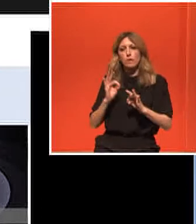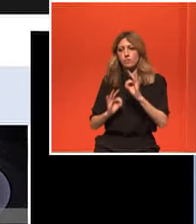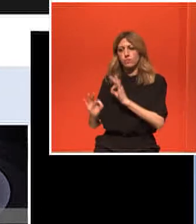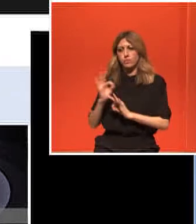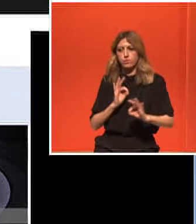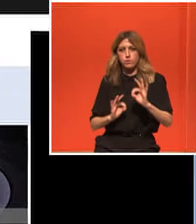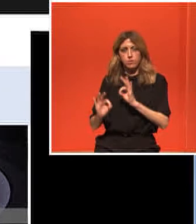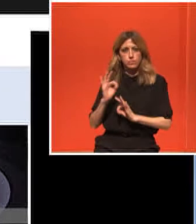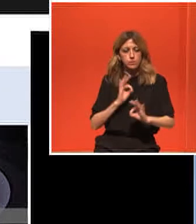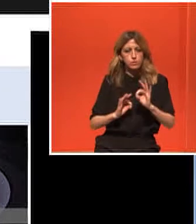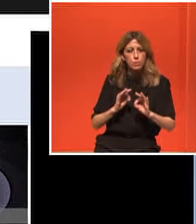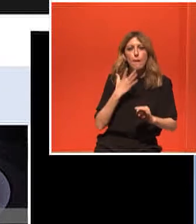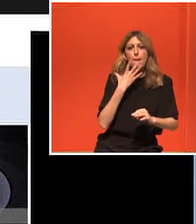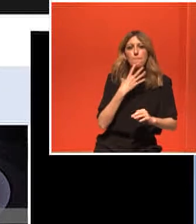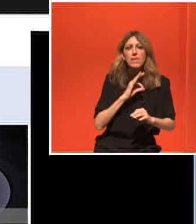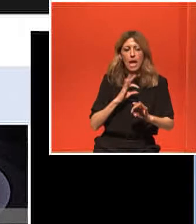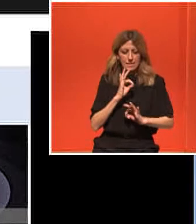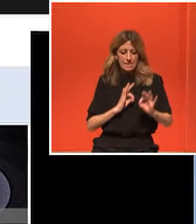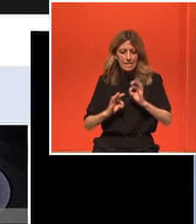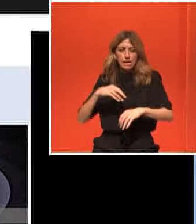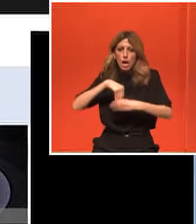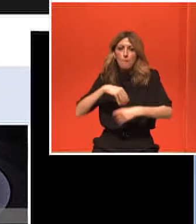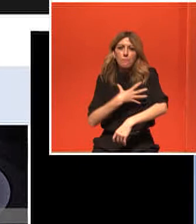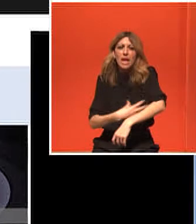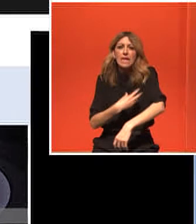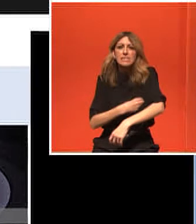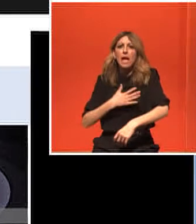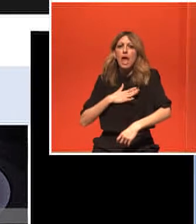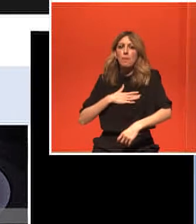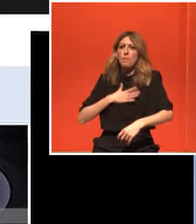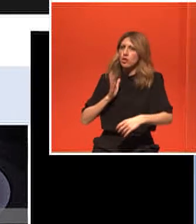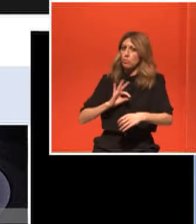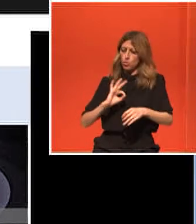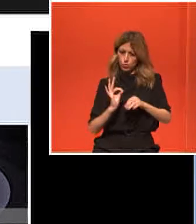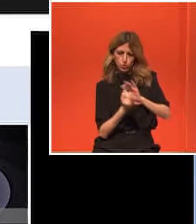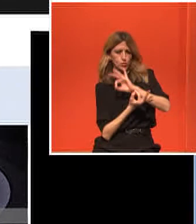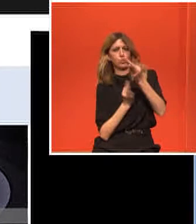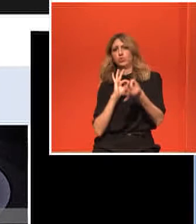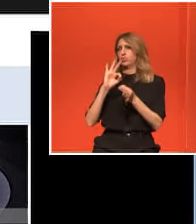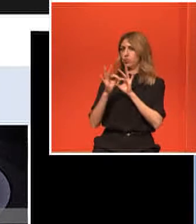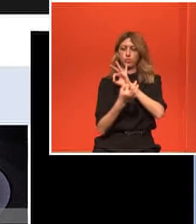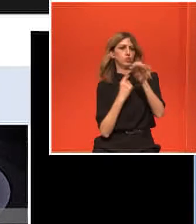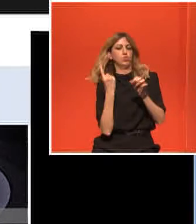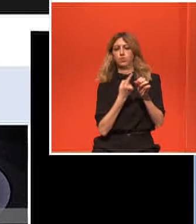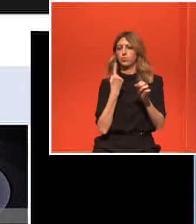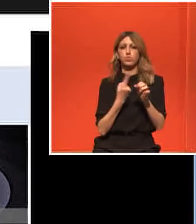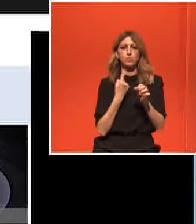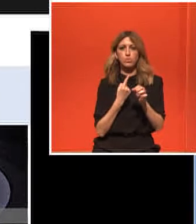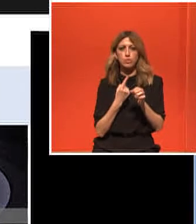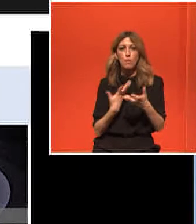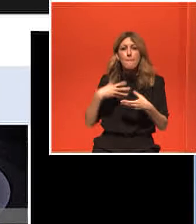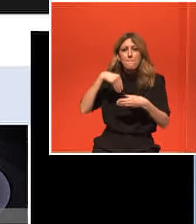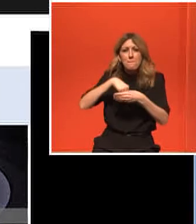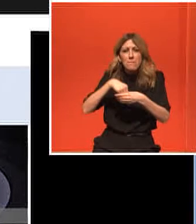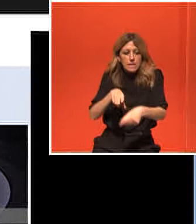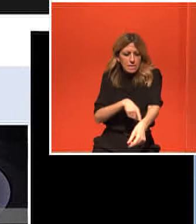όταν ταξιδεύουν μέσα στο αίμα μας επιδέχονται στροβιλισμό επιδέχονται τριβή μέσα στα αγγεία